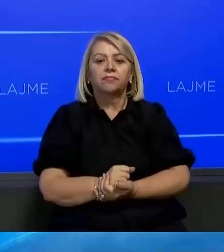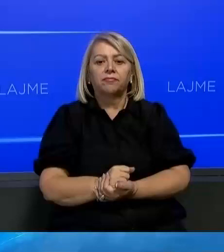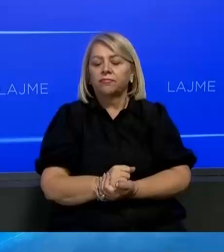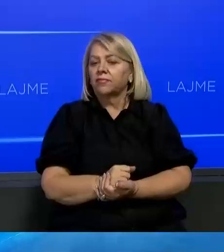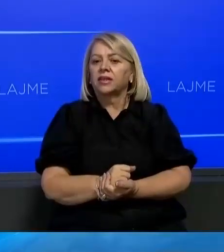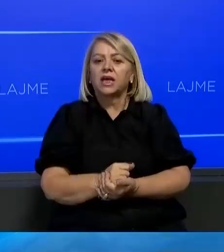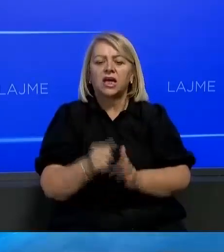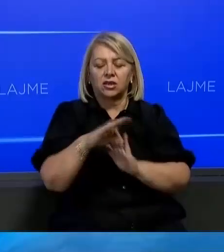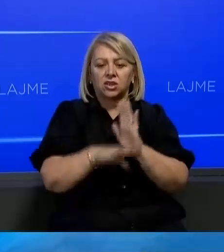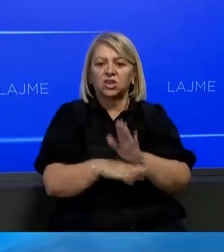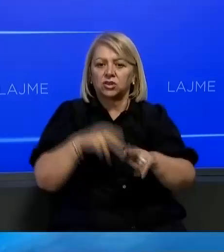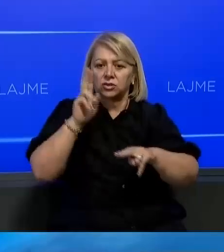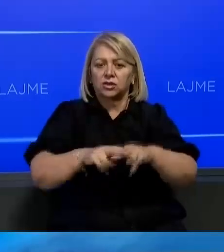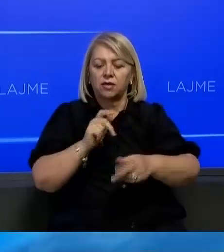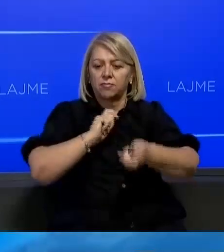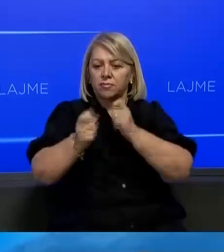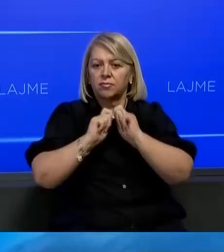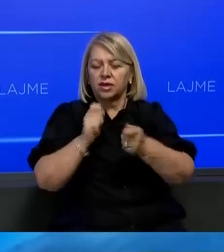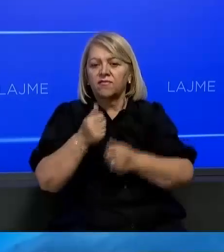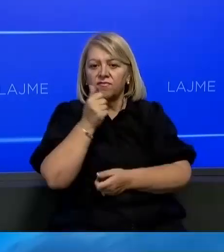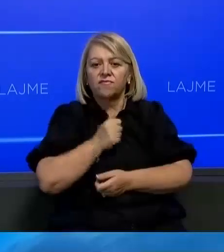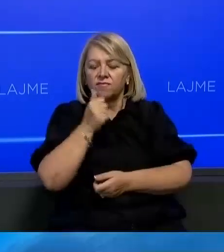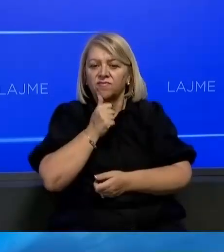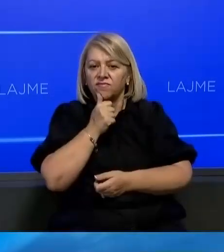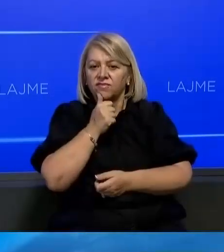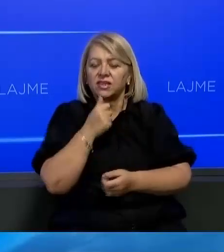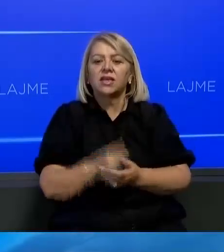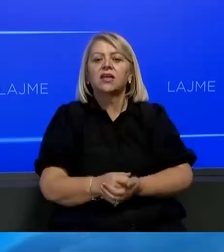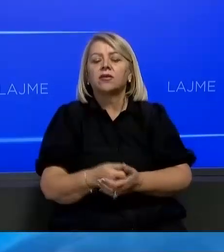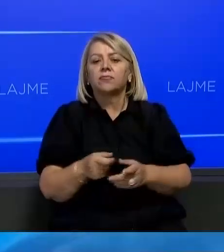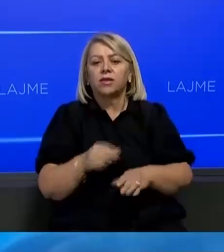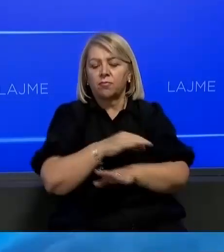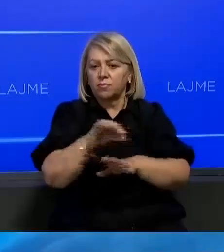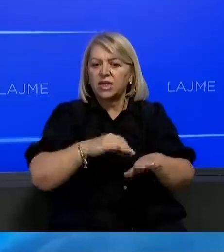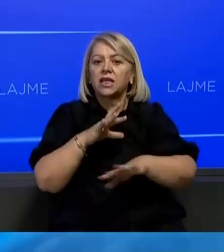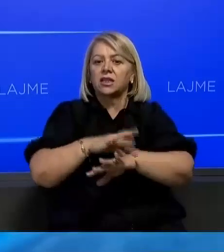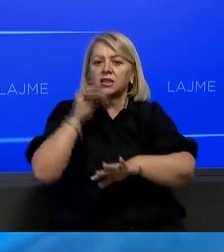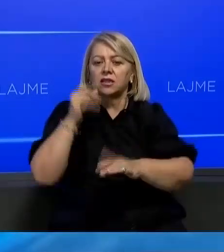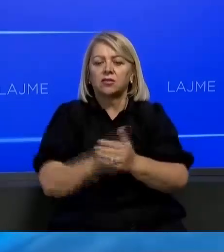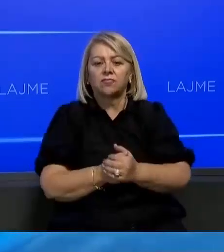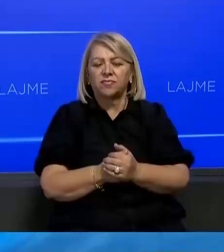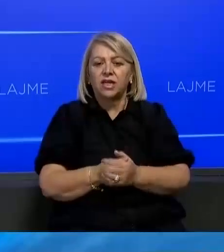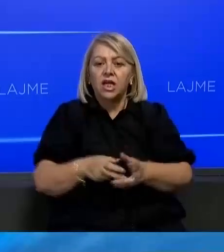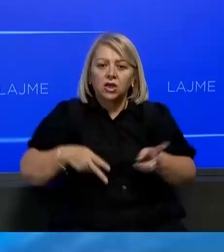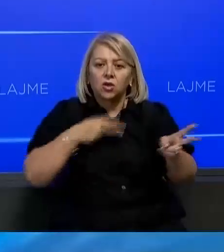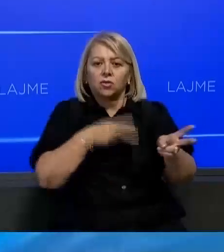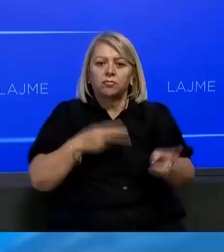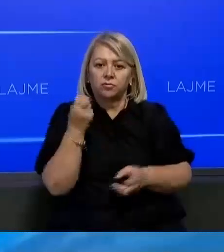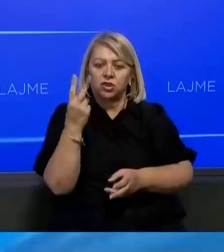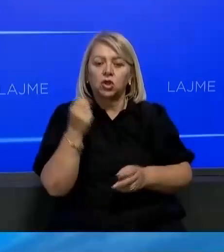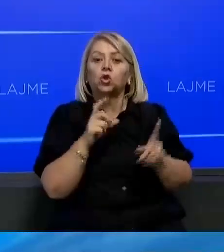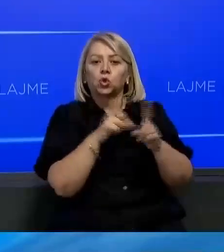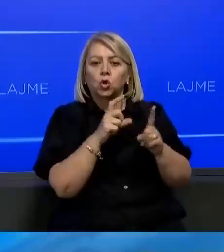miratuan ligjën për marveshjën për financimin e studimit të fizibilitetit dhe projekti des për linjën hekurudhore prishti ndurës.